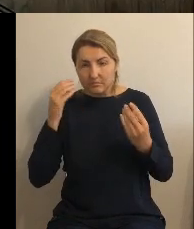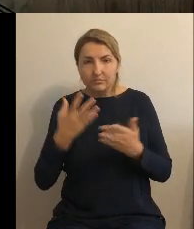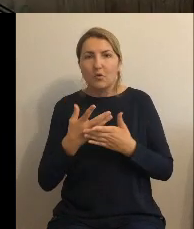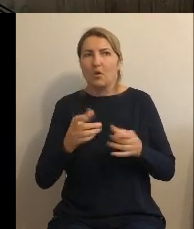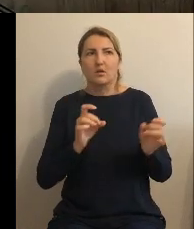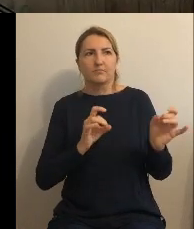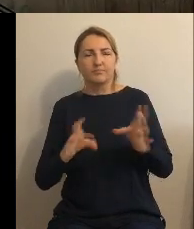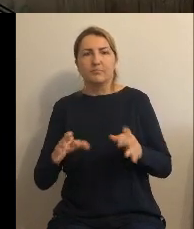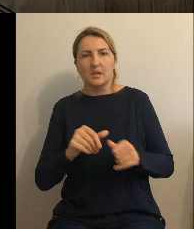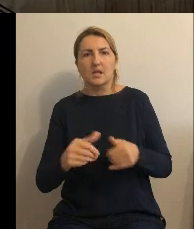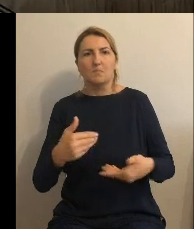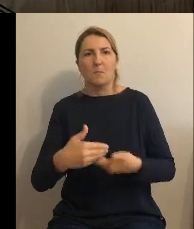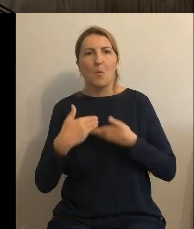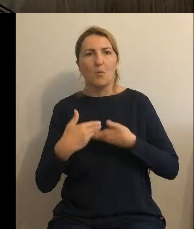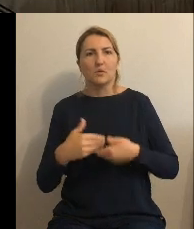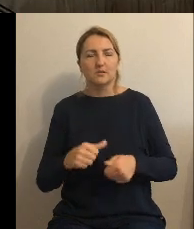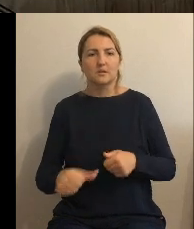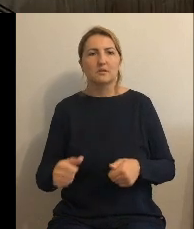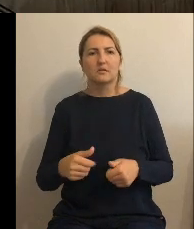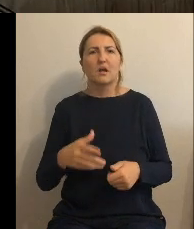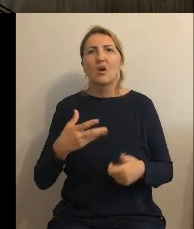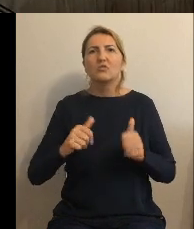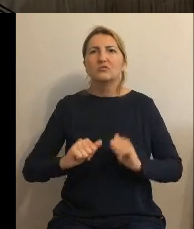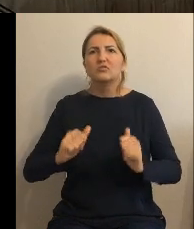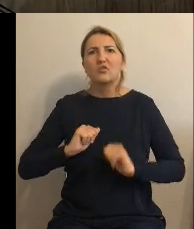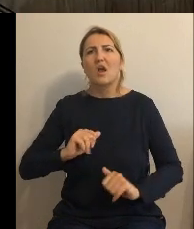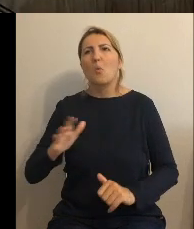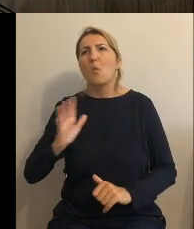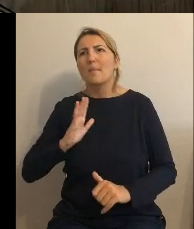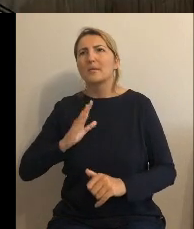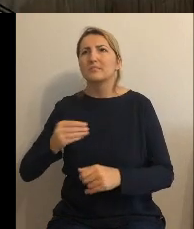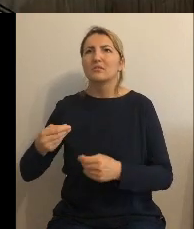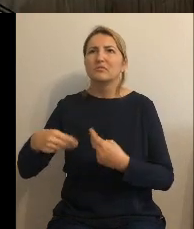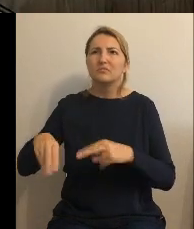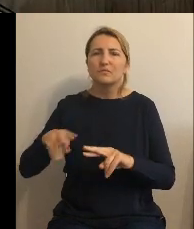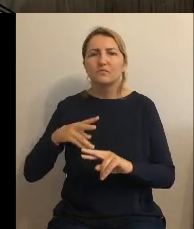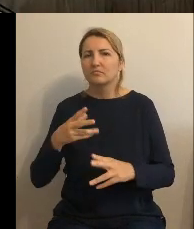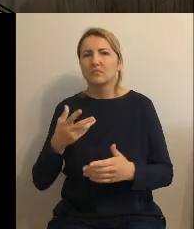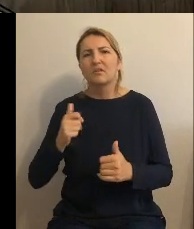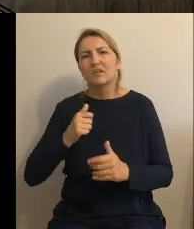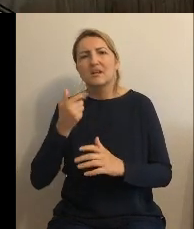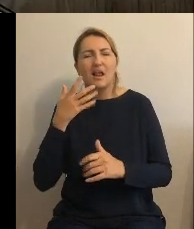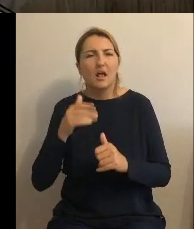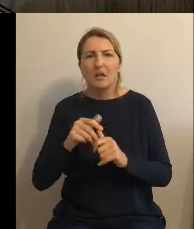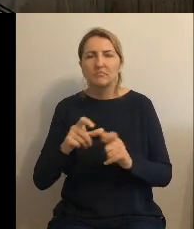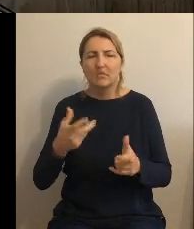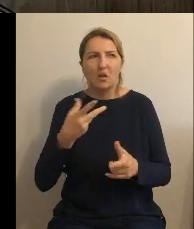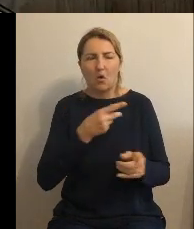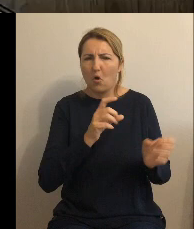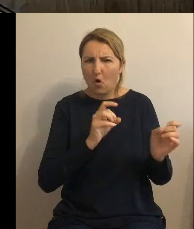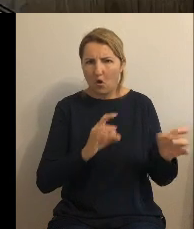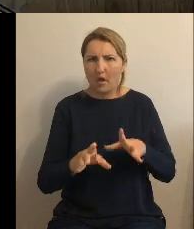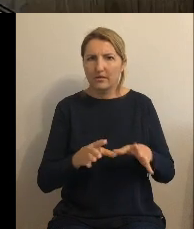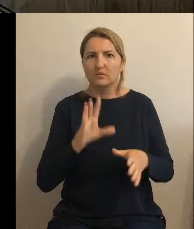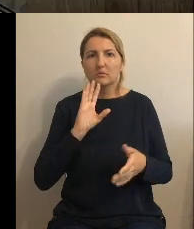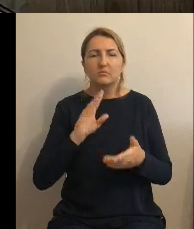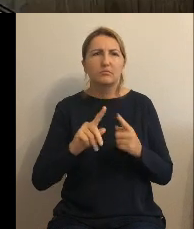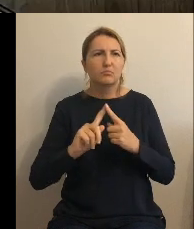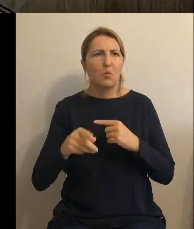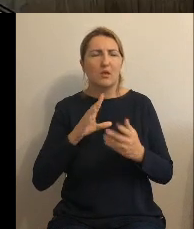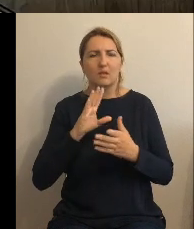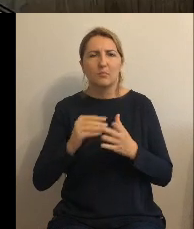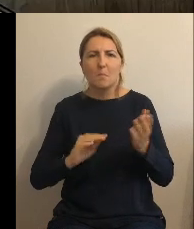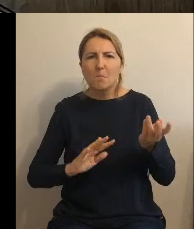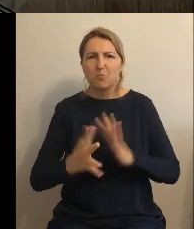ubezpieczyciela kilka dni, tylko już mieszkańcy mogą po jakiejś tam katastrofie, nie wiem, po pożarze pieniążki na działanie, na